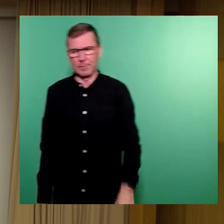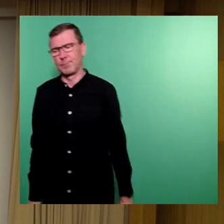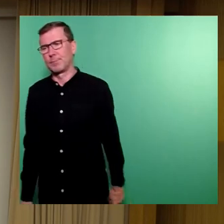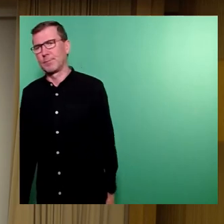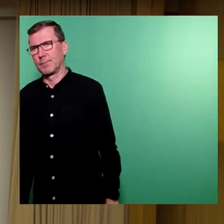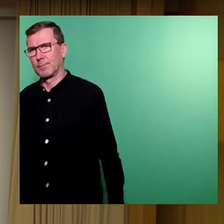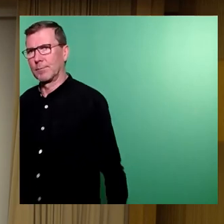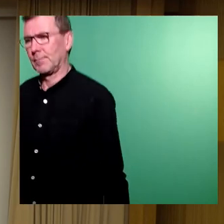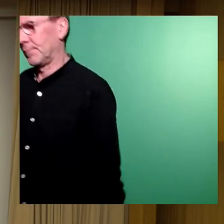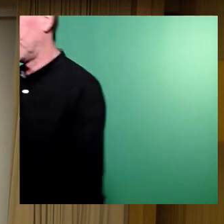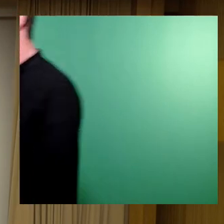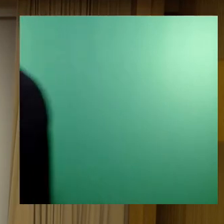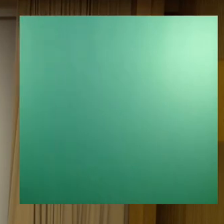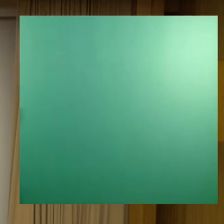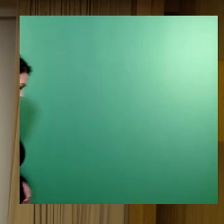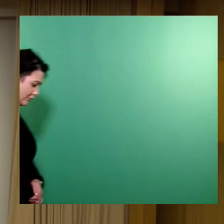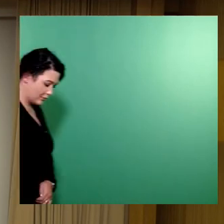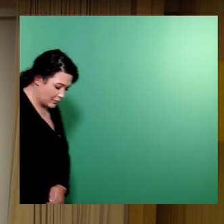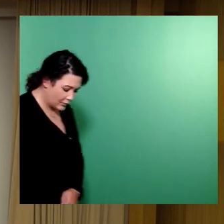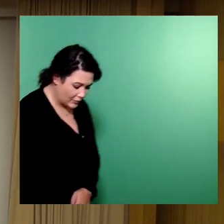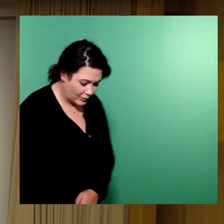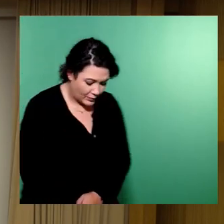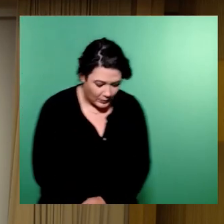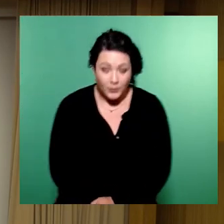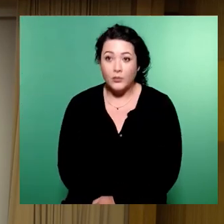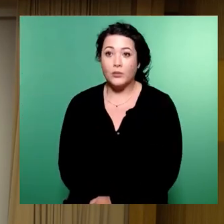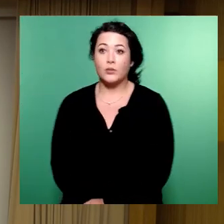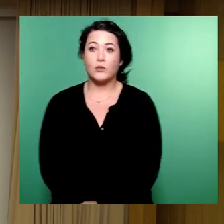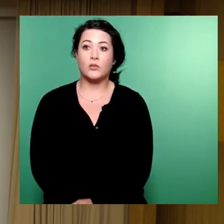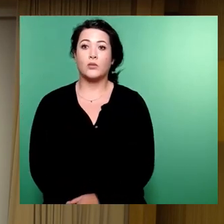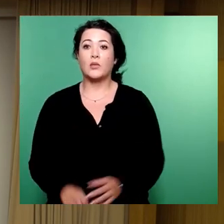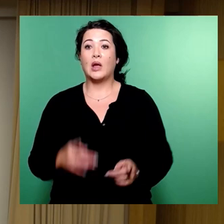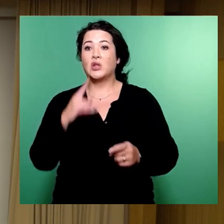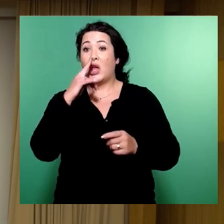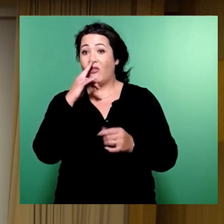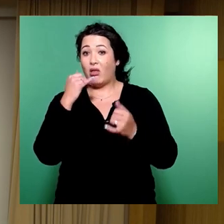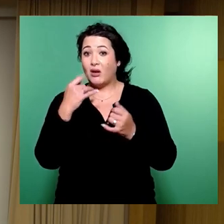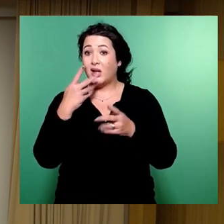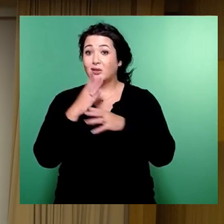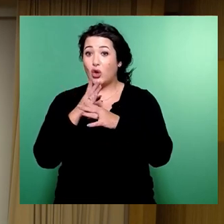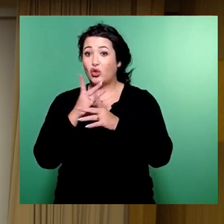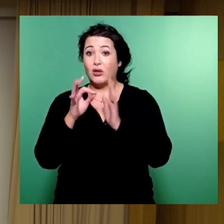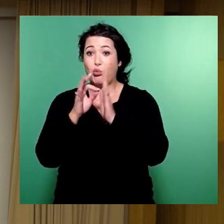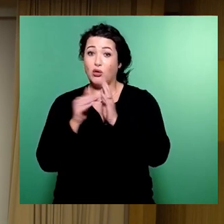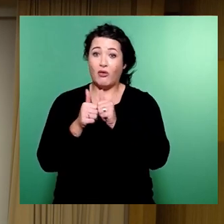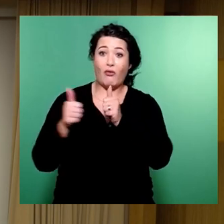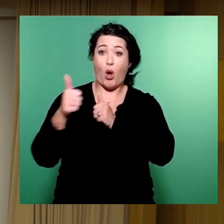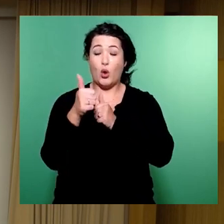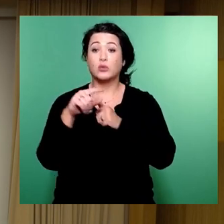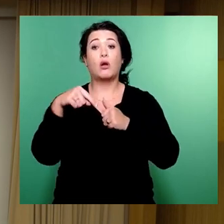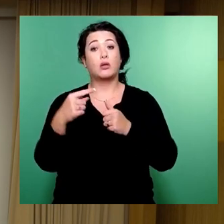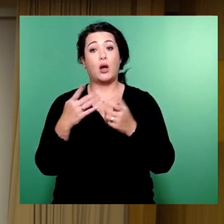Also, wenn wir da jetzt schon den Vorgriff jetzt auf die Haushaltsdebatte in diesem Sinne machen, dann ist mit dem